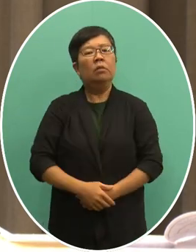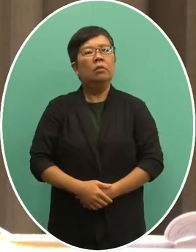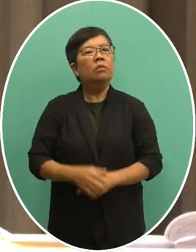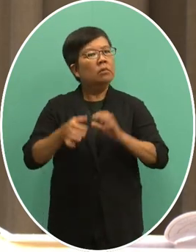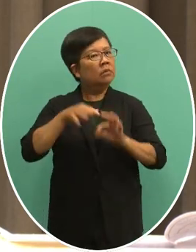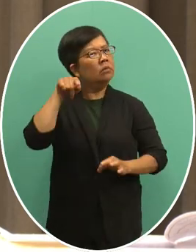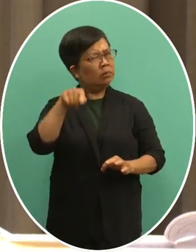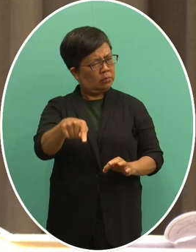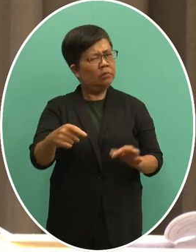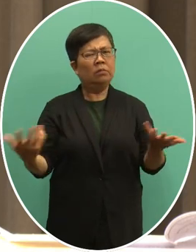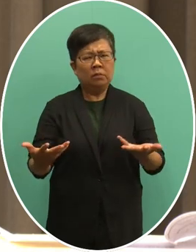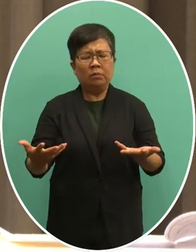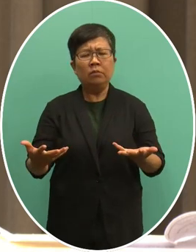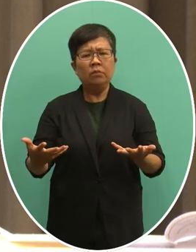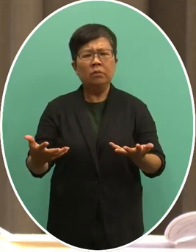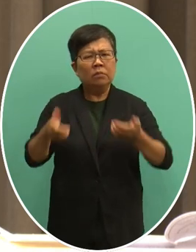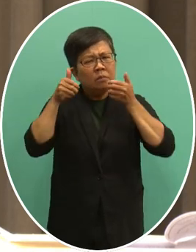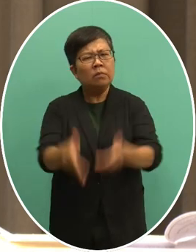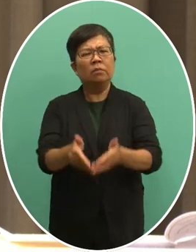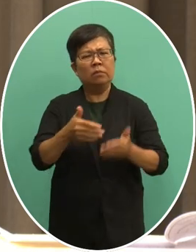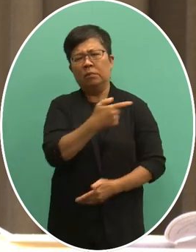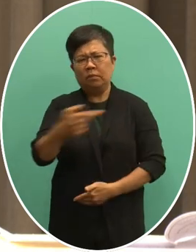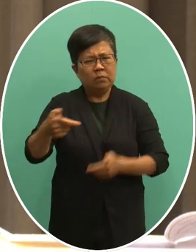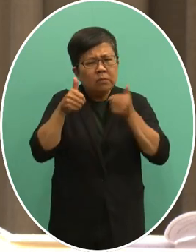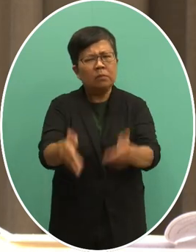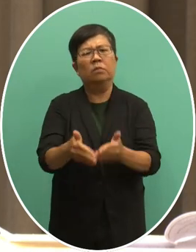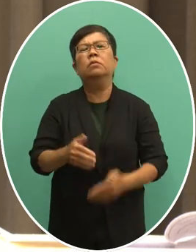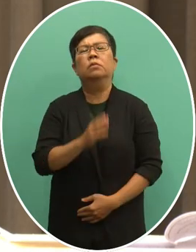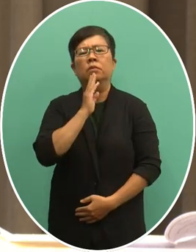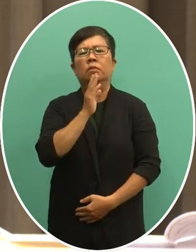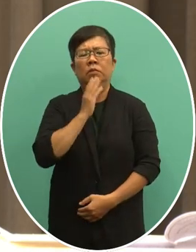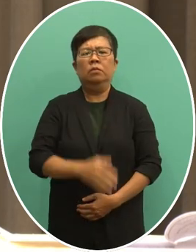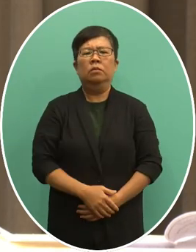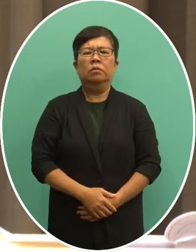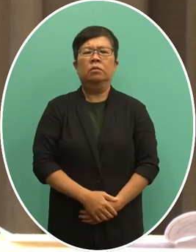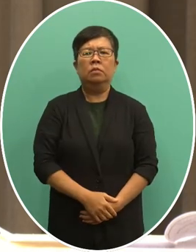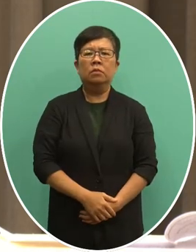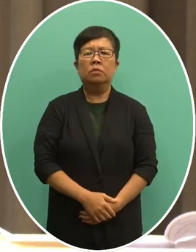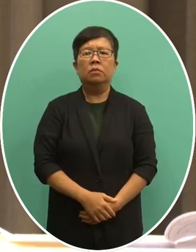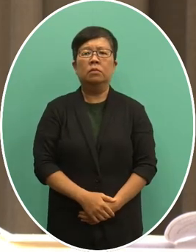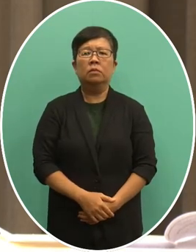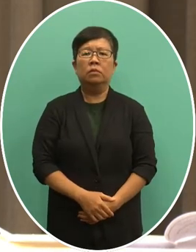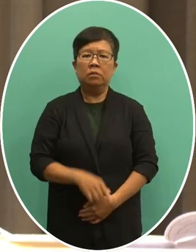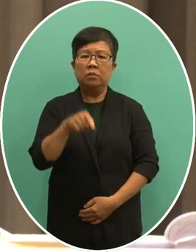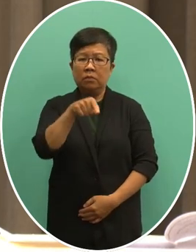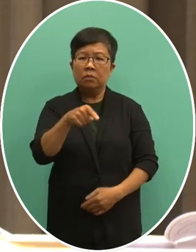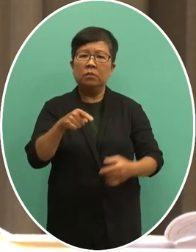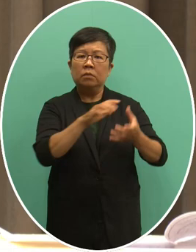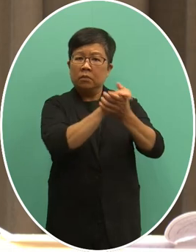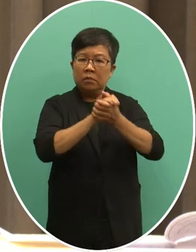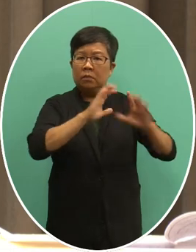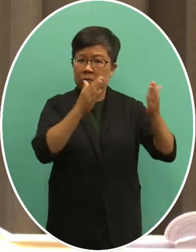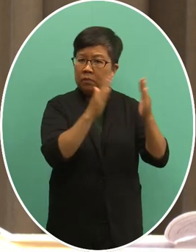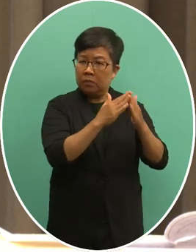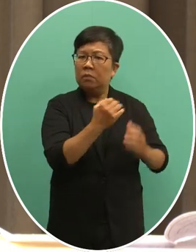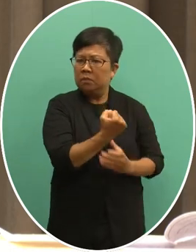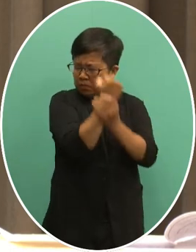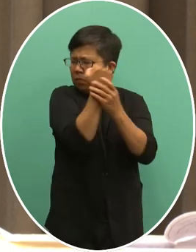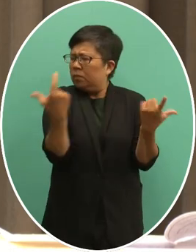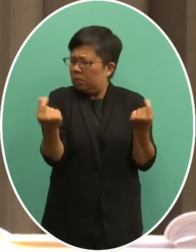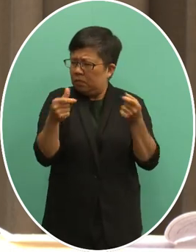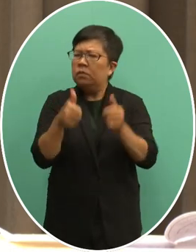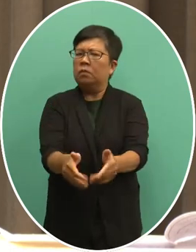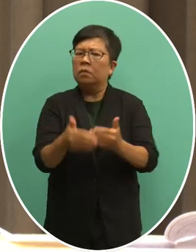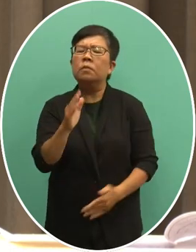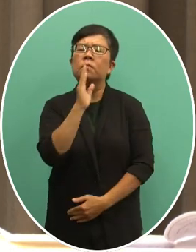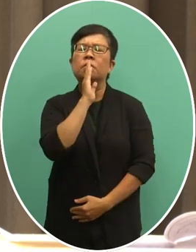这一点Like-minded support跟那个邦交国的支持我觉得一样的重要